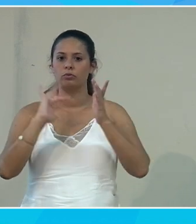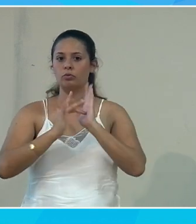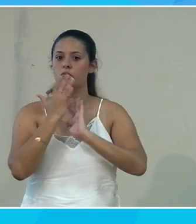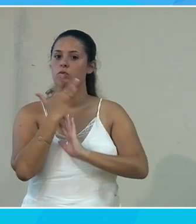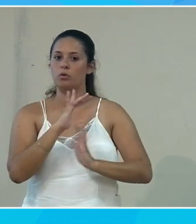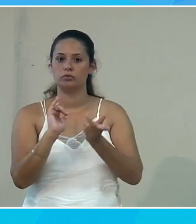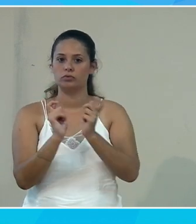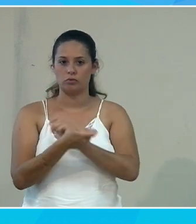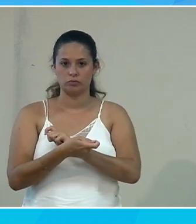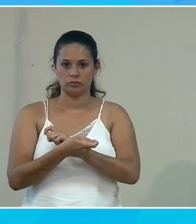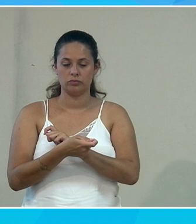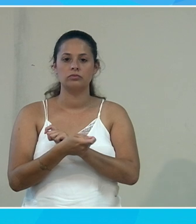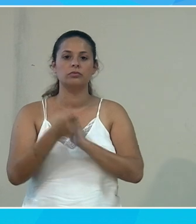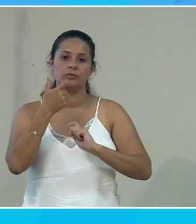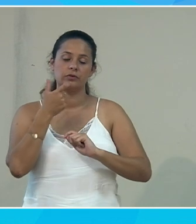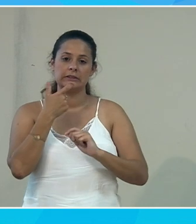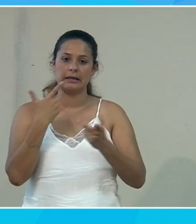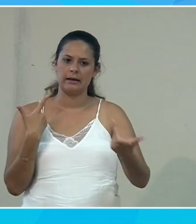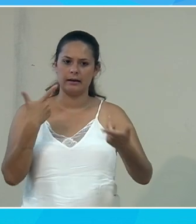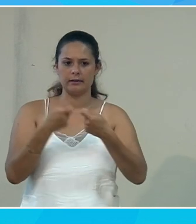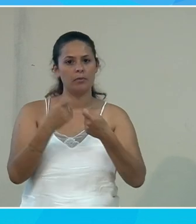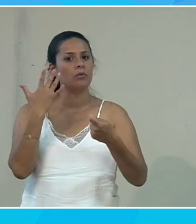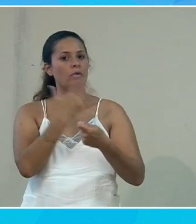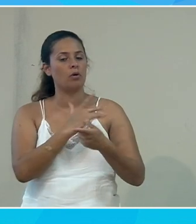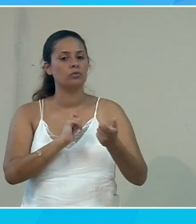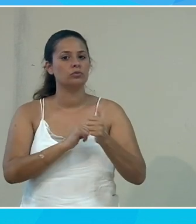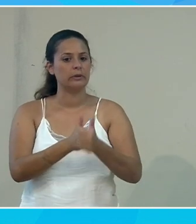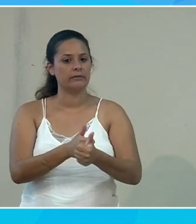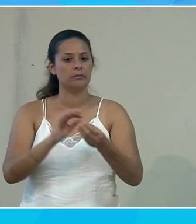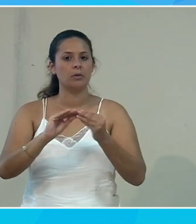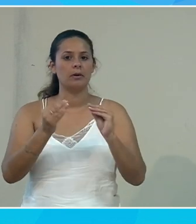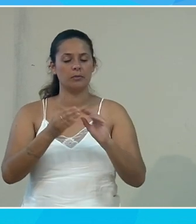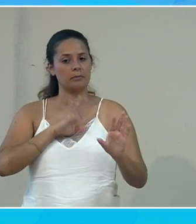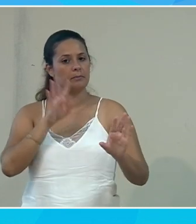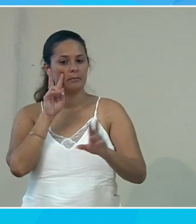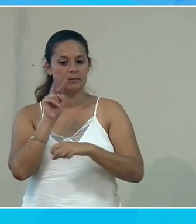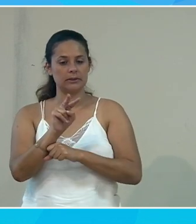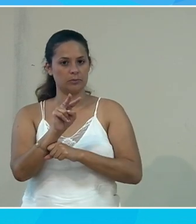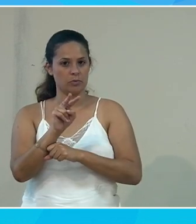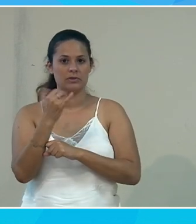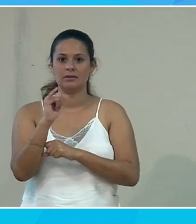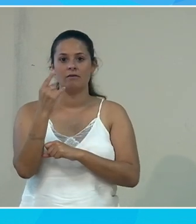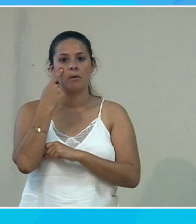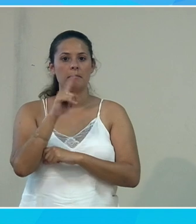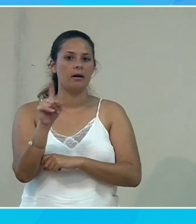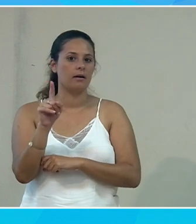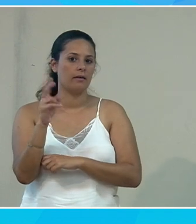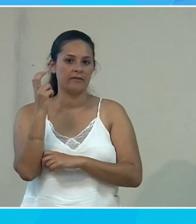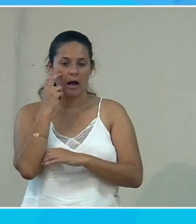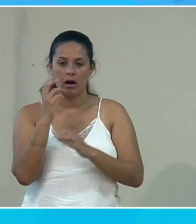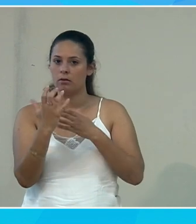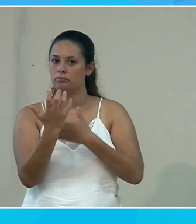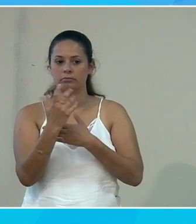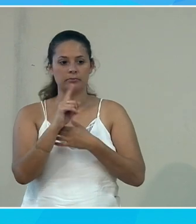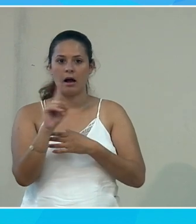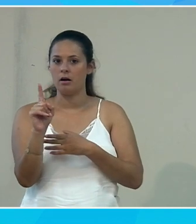changent et donc, en fait, je vais adapter les couleurs en fonction de ma problématique de perception. Si je ne vois pas le vert, le vert n'apparaîtra pas